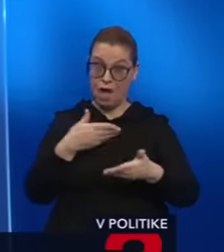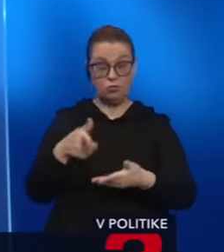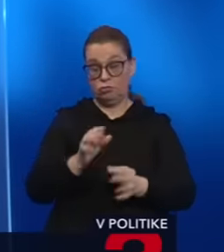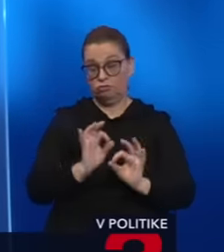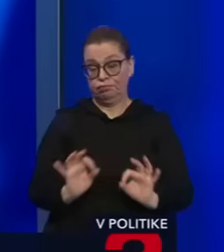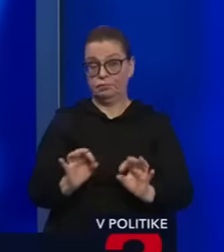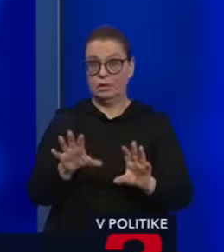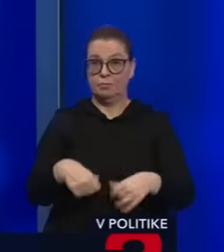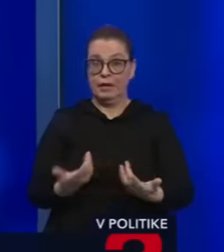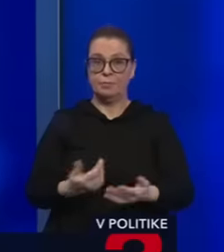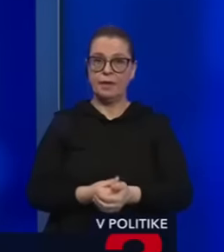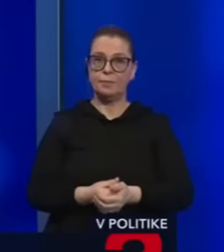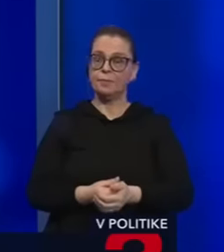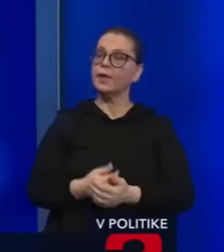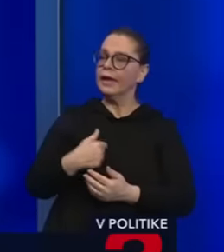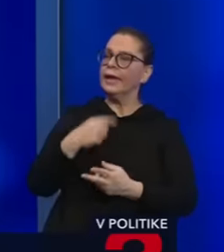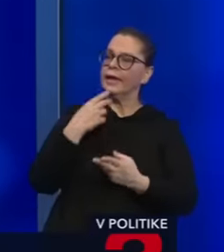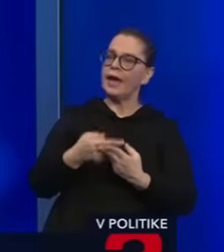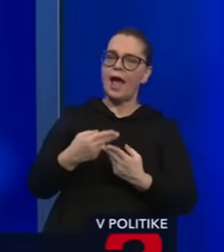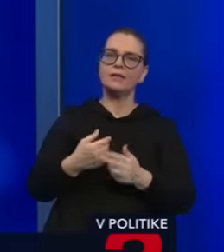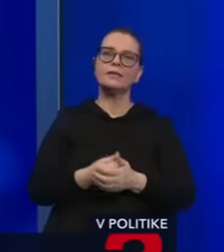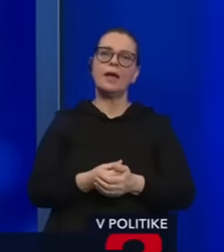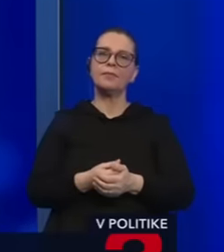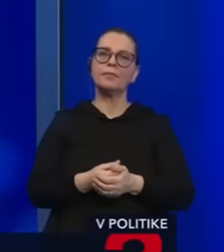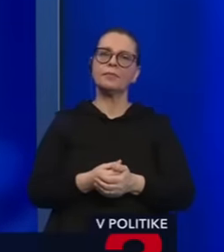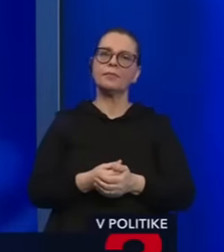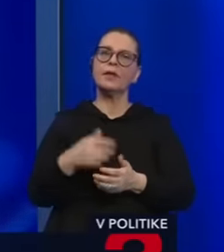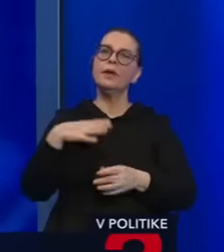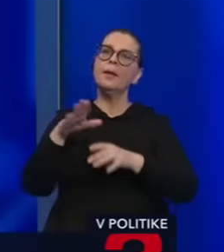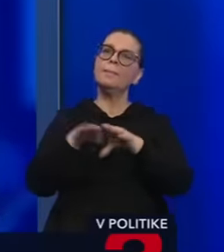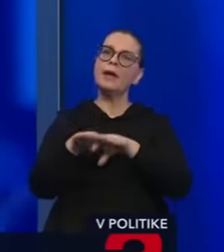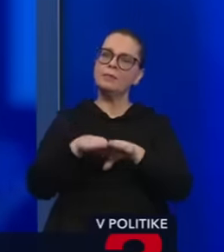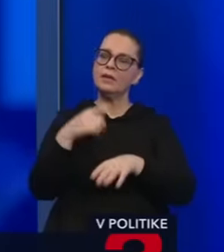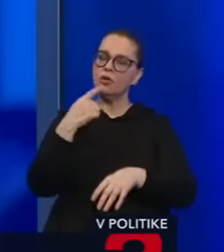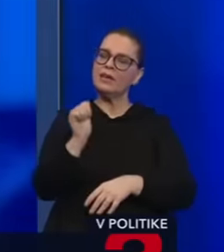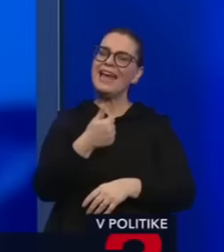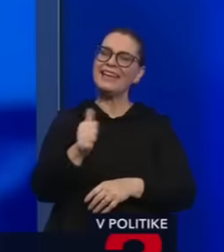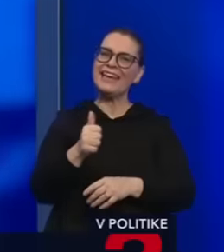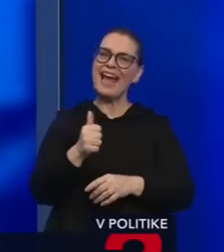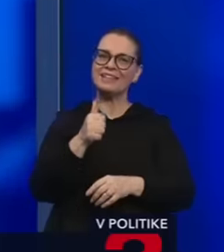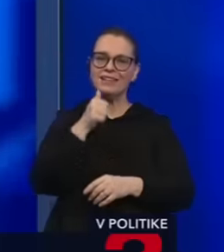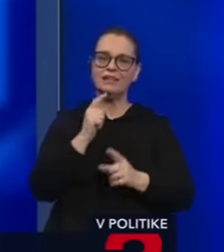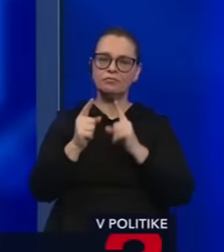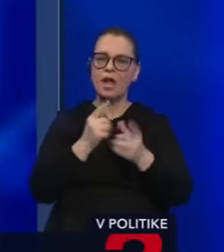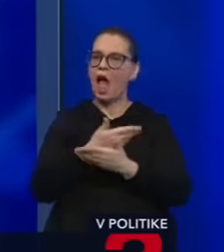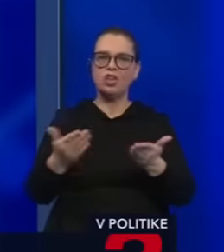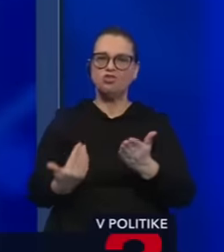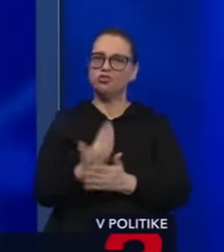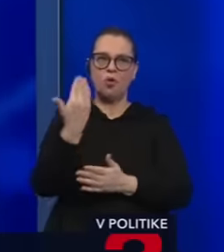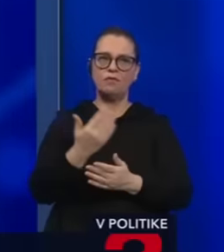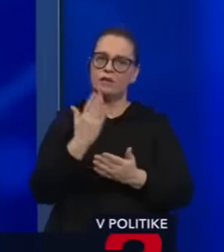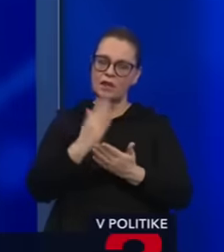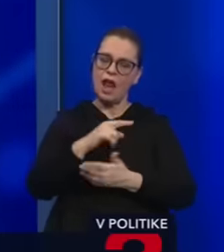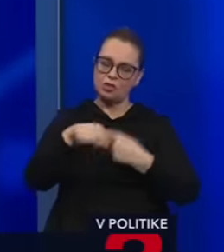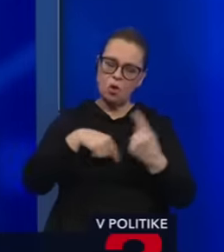skúsim zareagovať. Pán minister hovorí, že v podstate 11 dní sa rokovalo a nič nové sa neprinieslo. Všetko stále